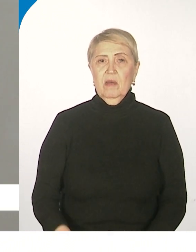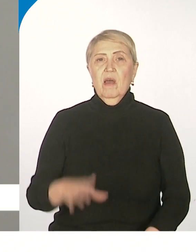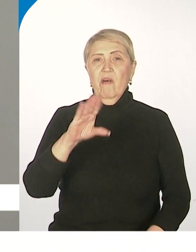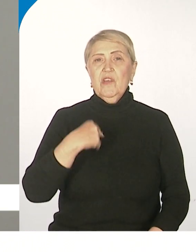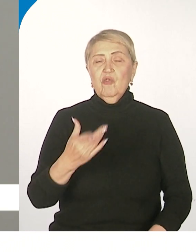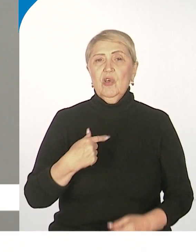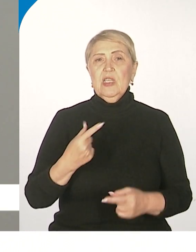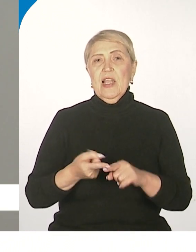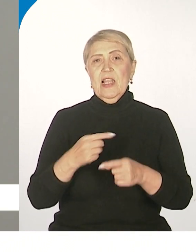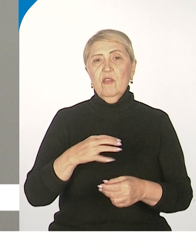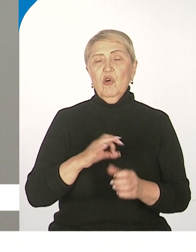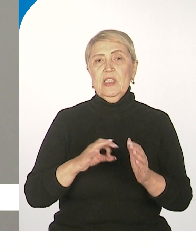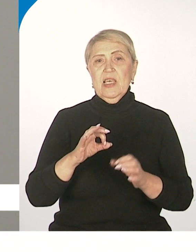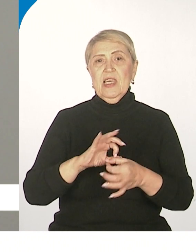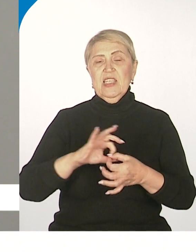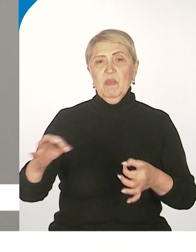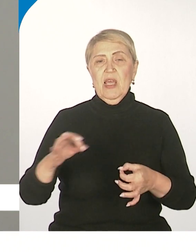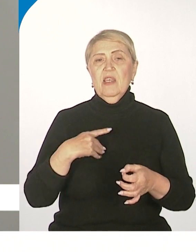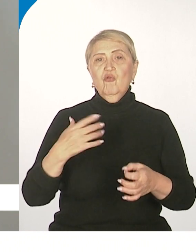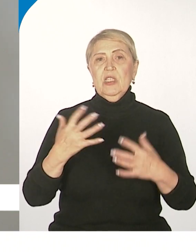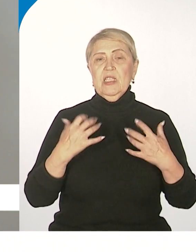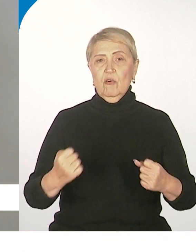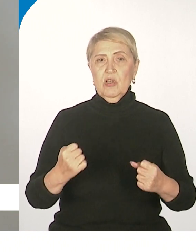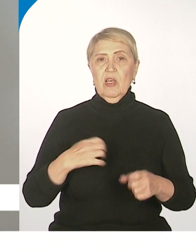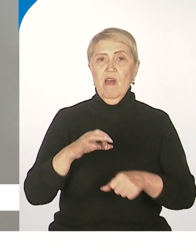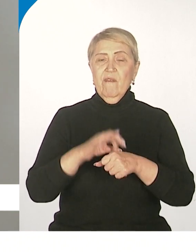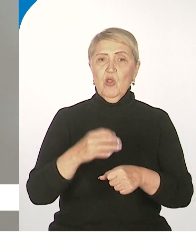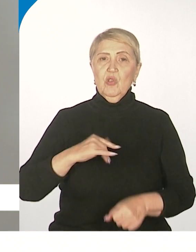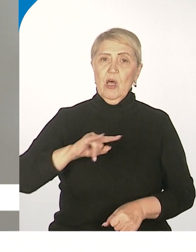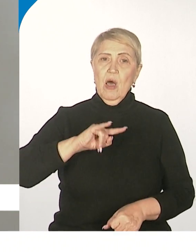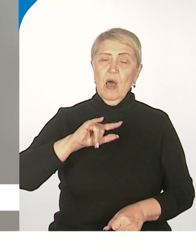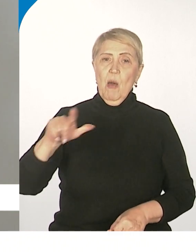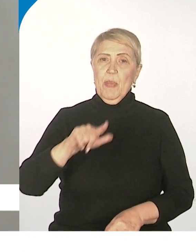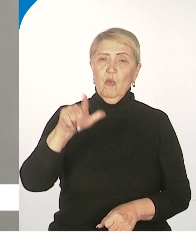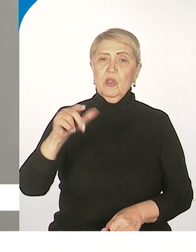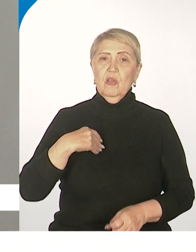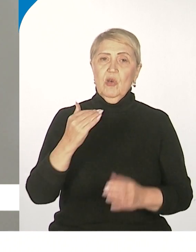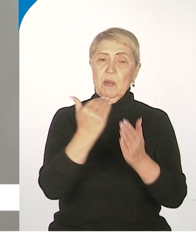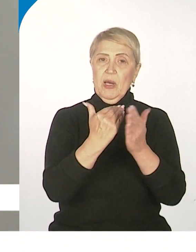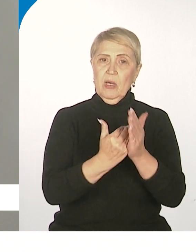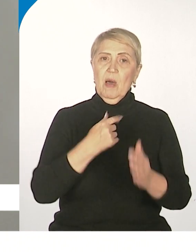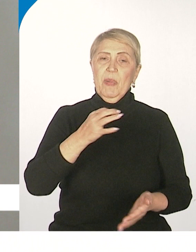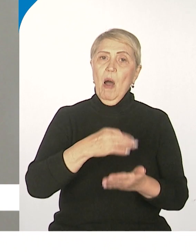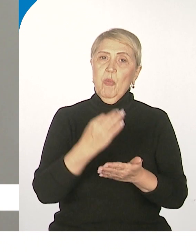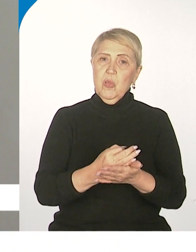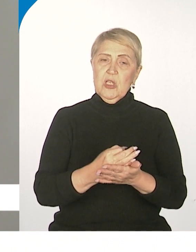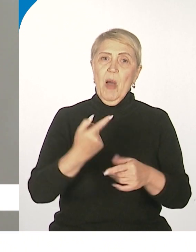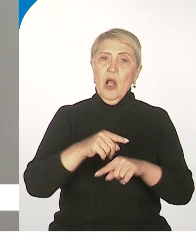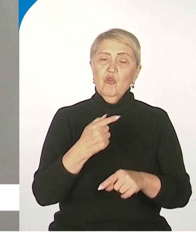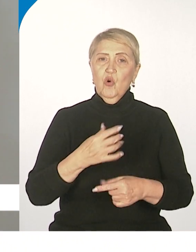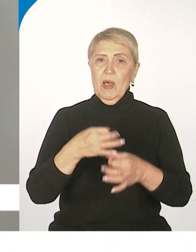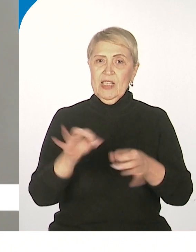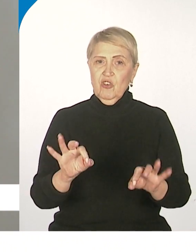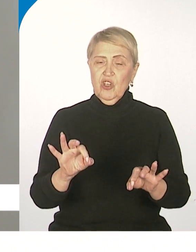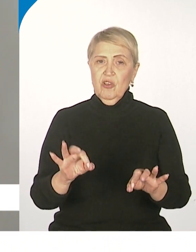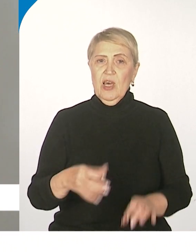измерения здоровья. Ведутся пилотные программы по опросам, которые позволяют на ранней стадии